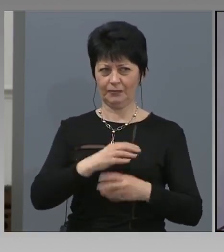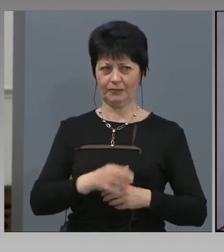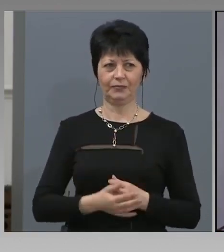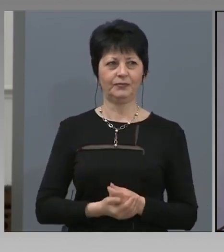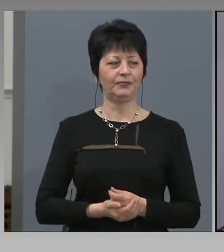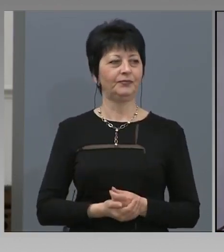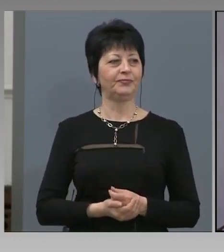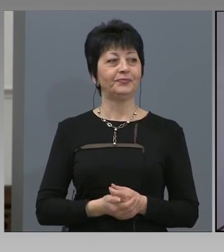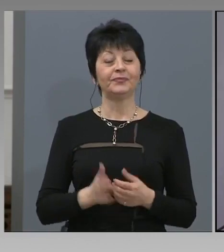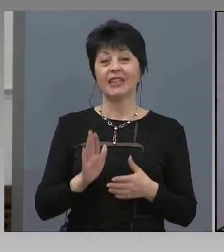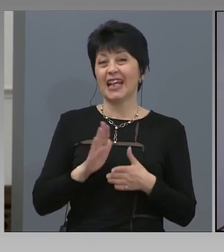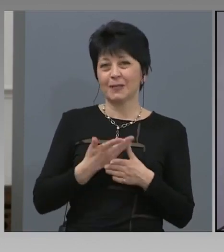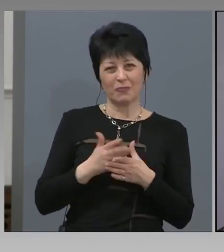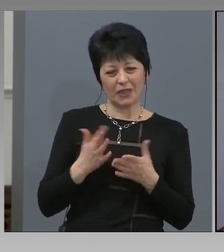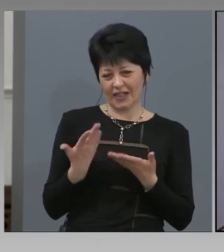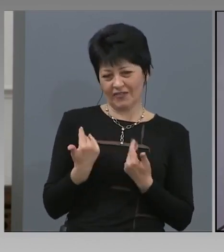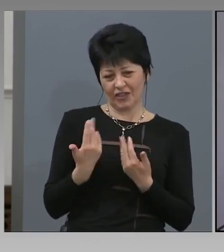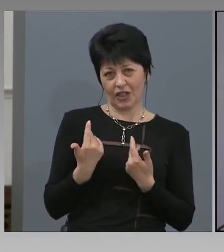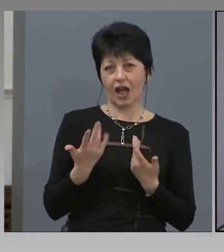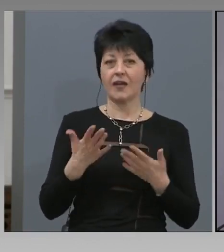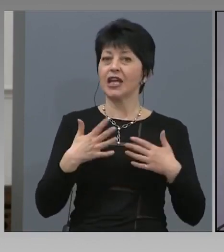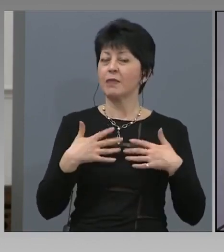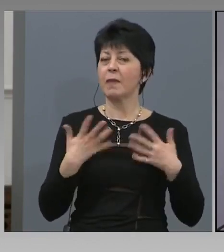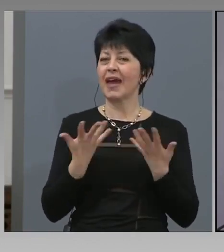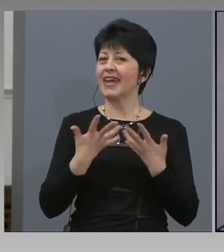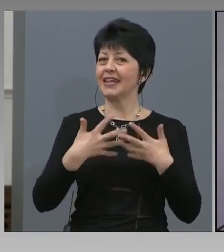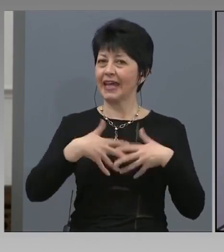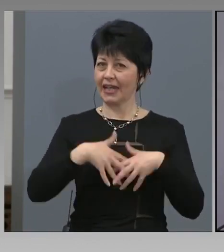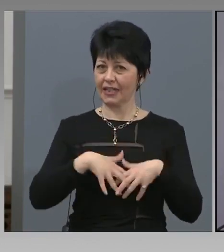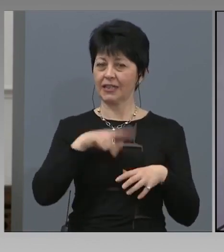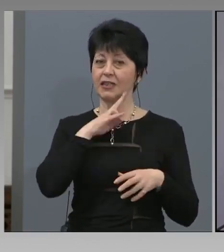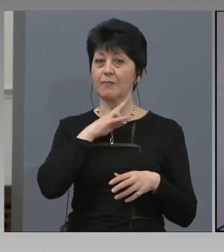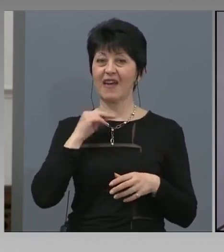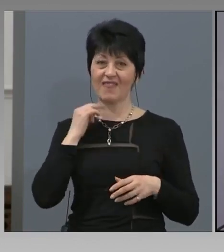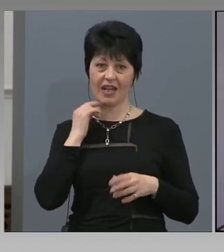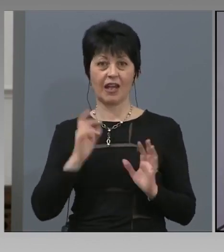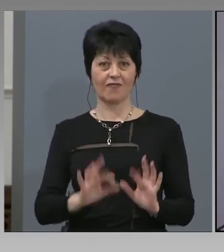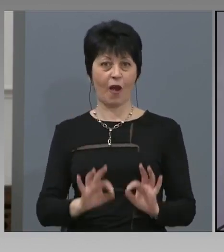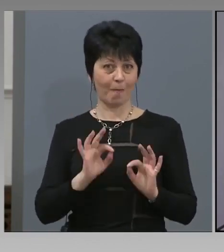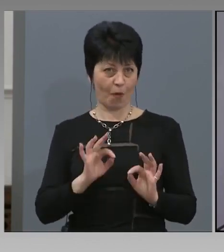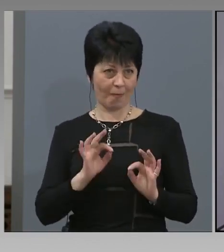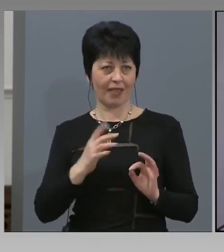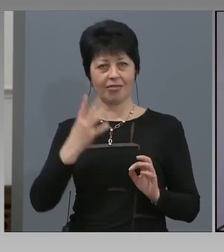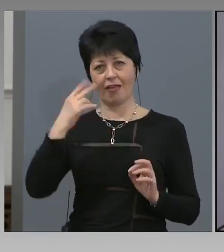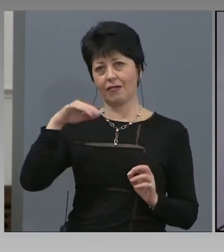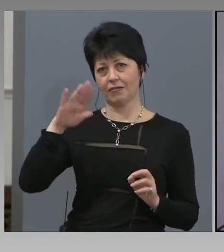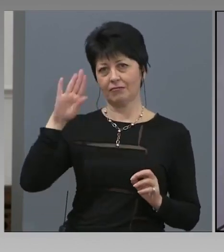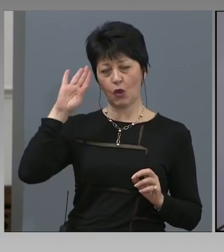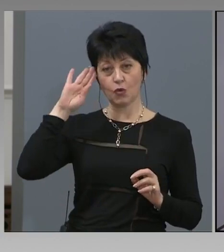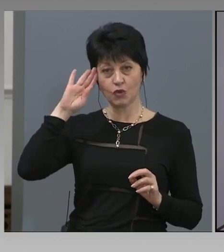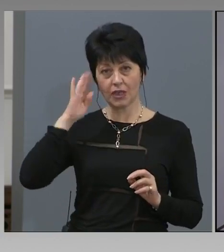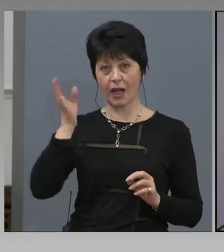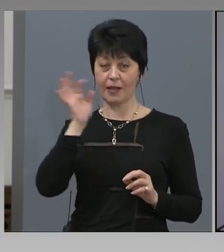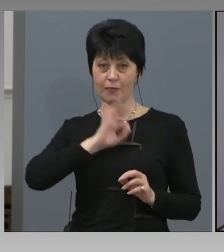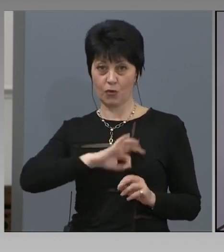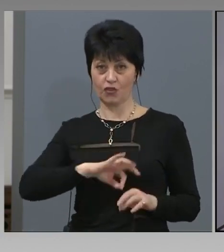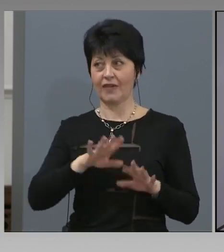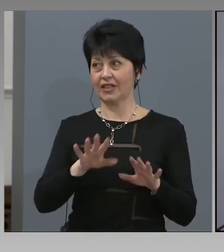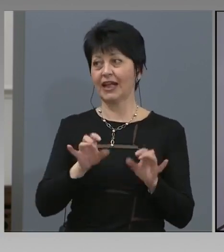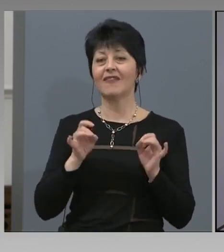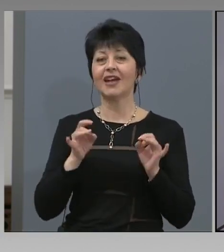Както споделих в началото, имаме интеграция с МВР и в момента служителите получават информация. Това е